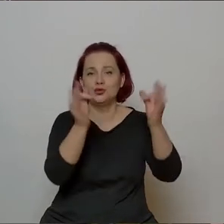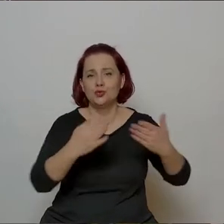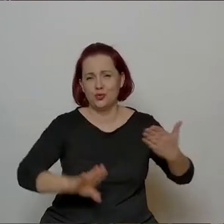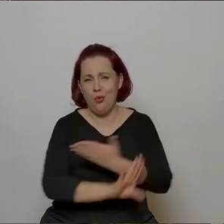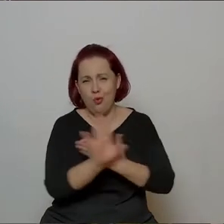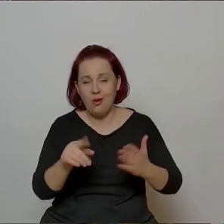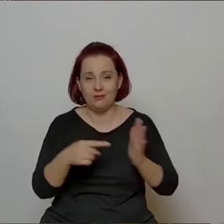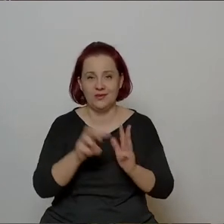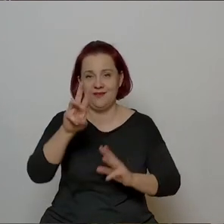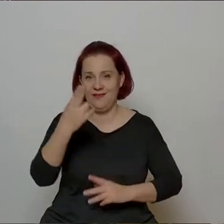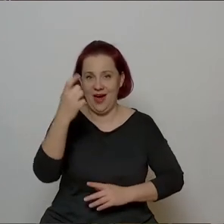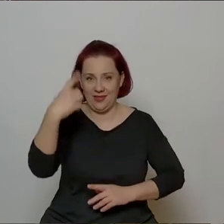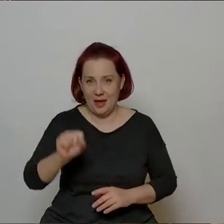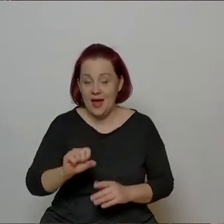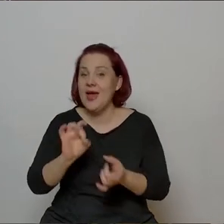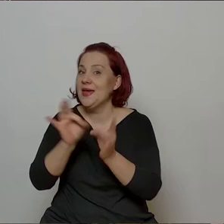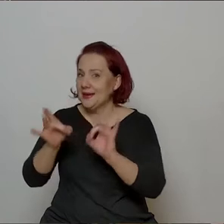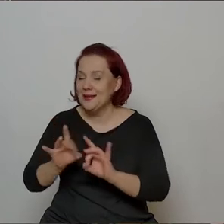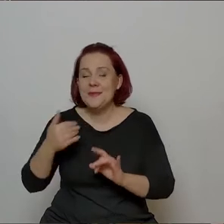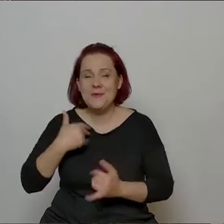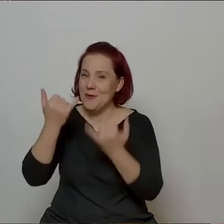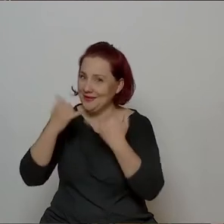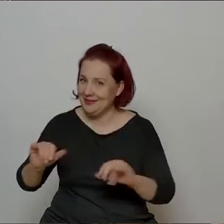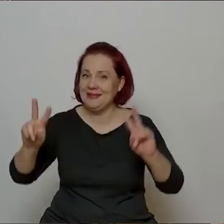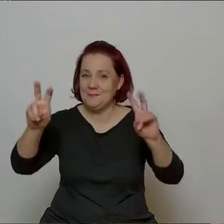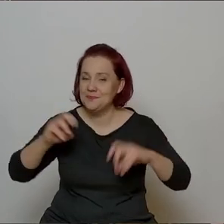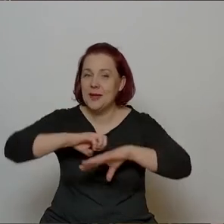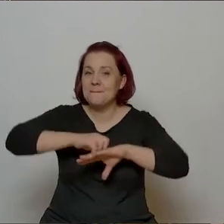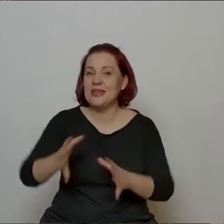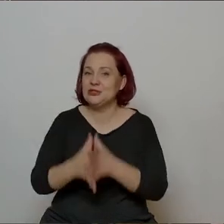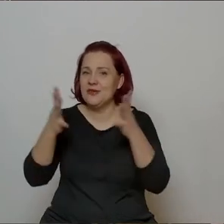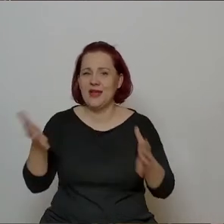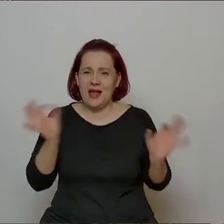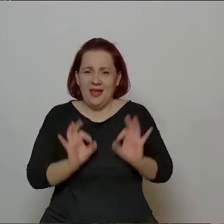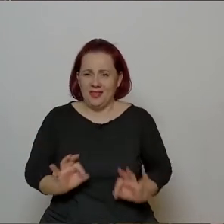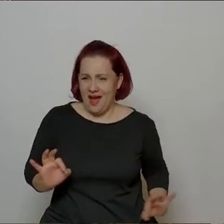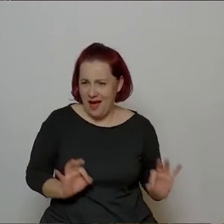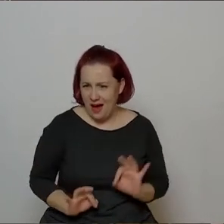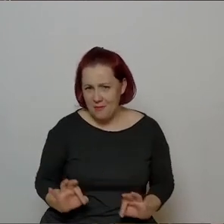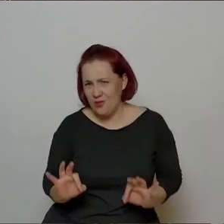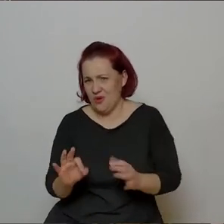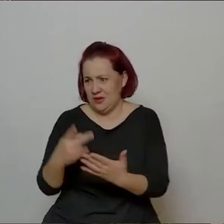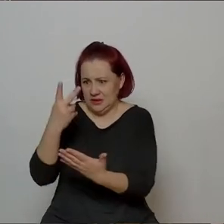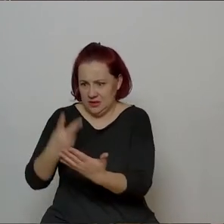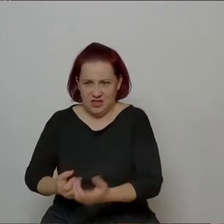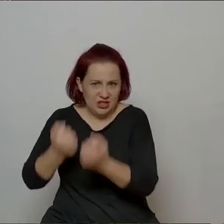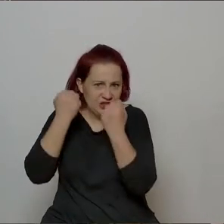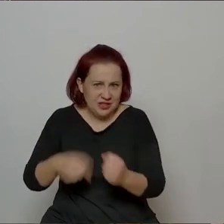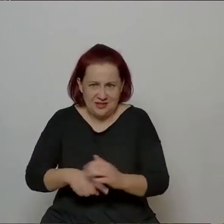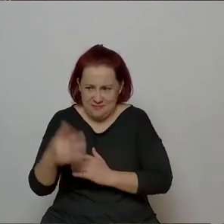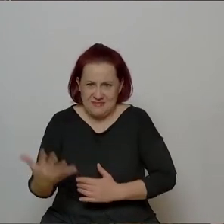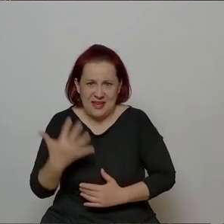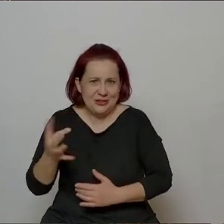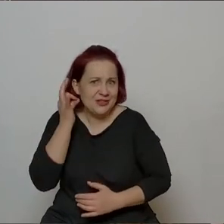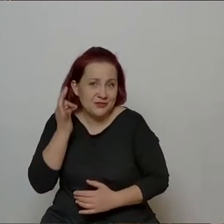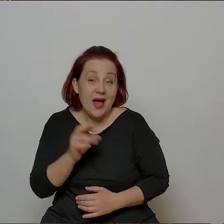Pewnie gdybym natrafiła na pierścień wielkiej damy albo nawet na zwolona, to bym się w ogóle za to nie zabrała, bo to bardzo ciężkie teksty są dla takiej dziewczynki. Wanda